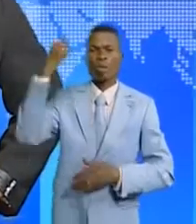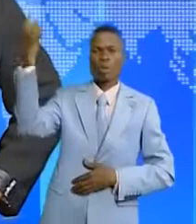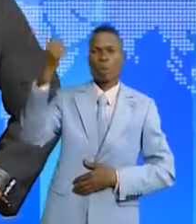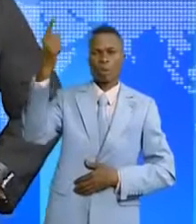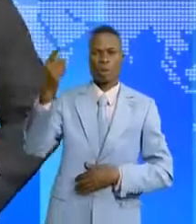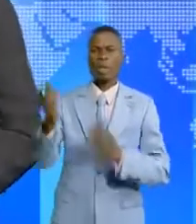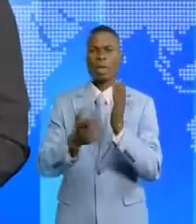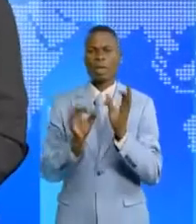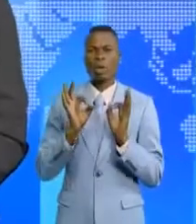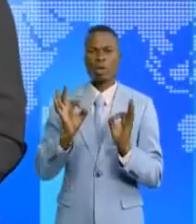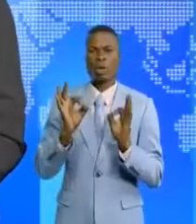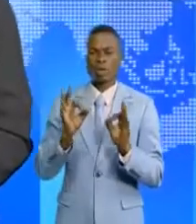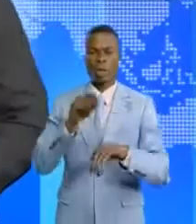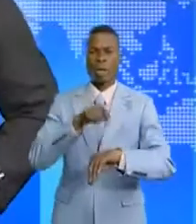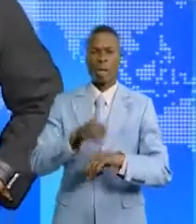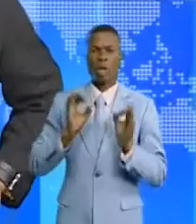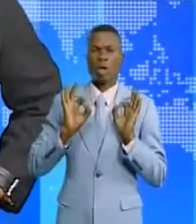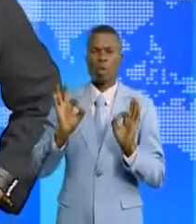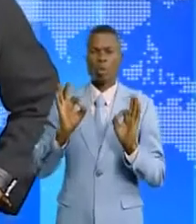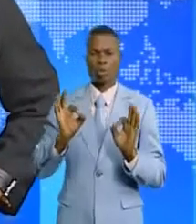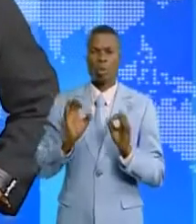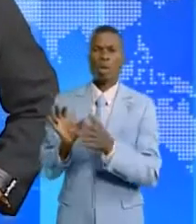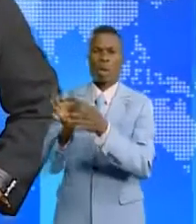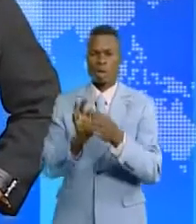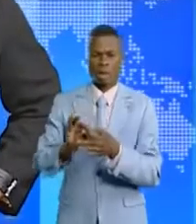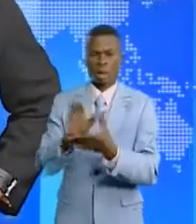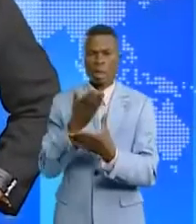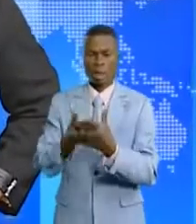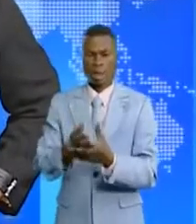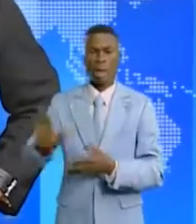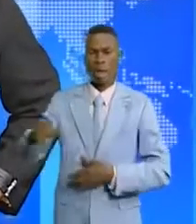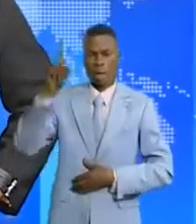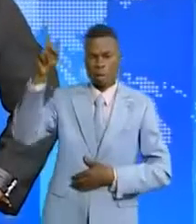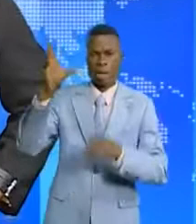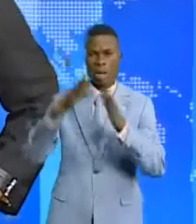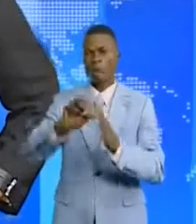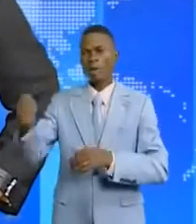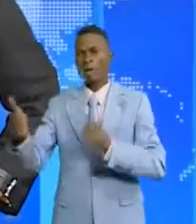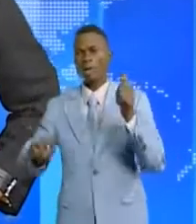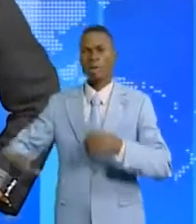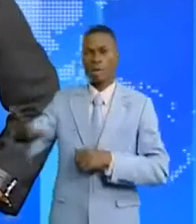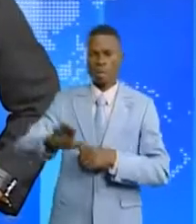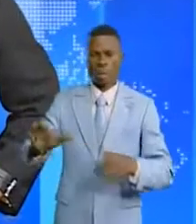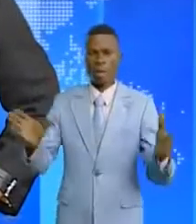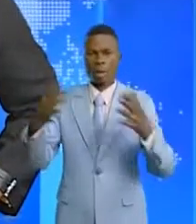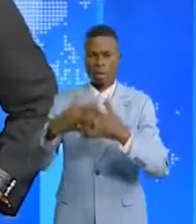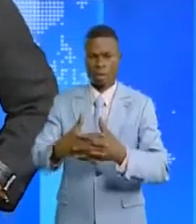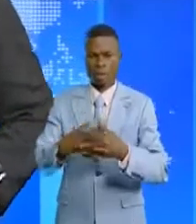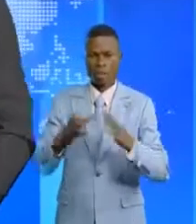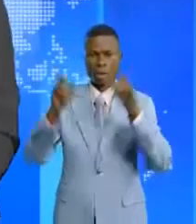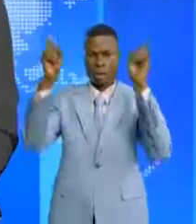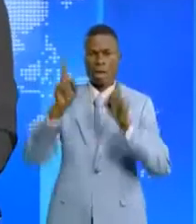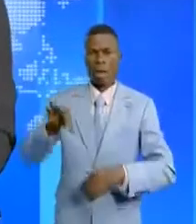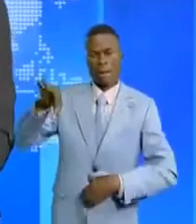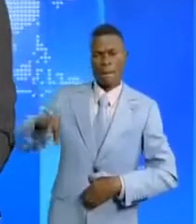nouvelle approche, une nouvelle ère, dans les relations entre la Turquie et les autres pays. Partenariat avec l'Afrique, gain